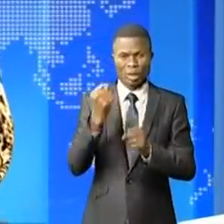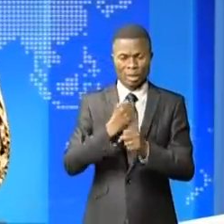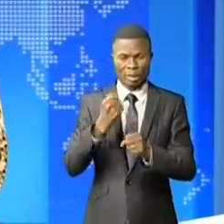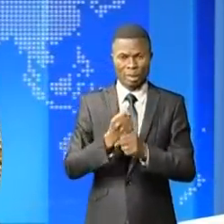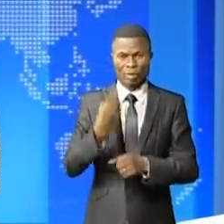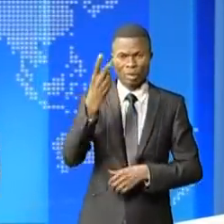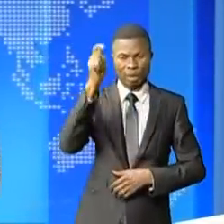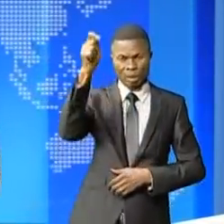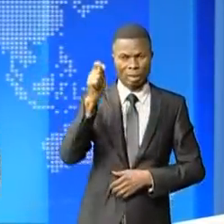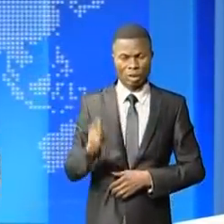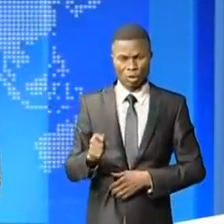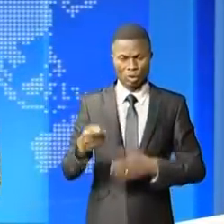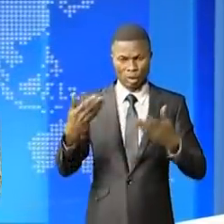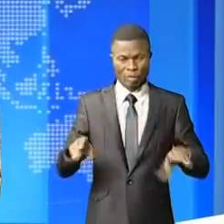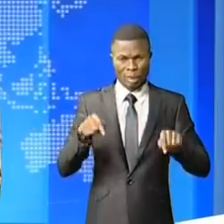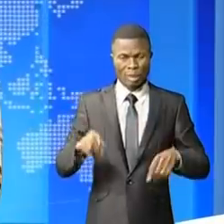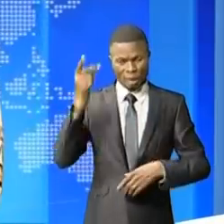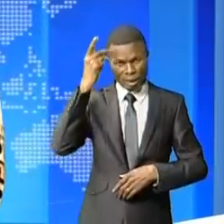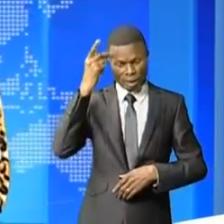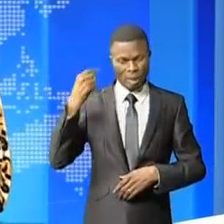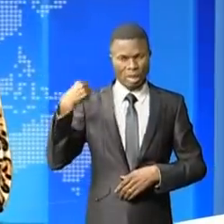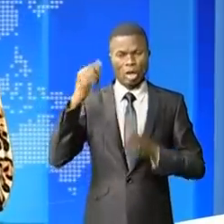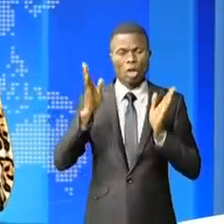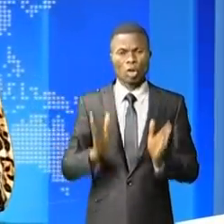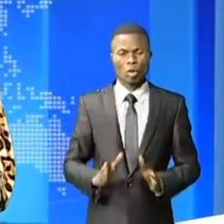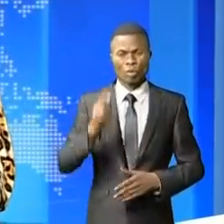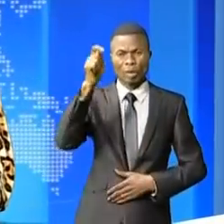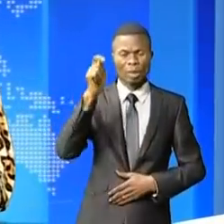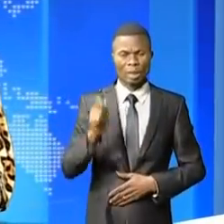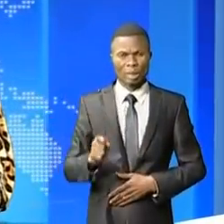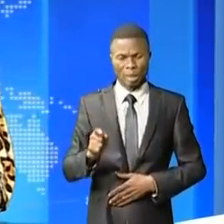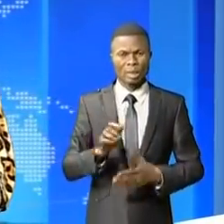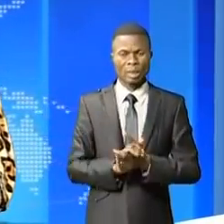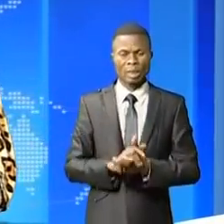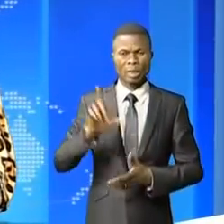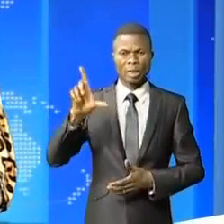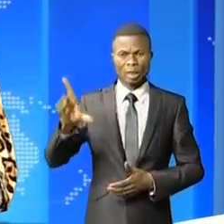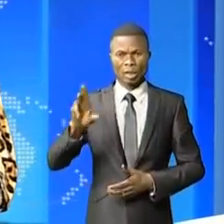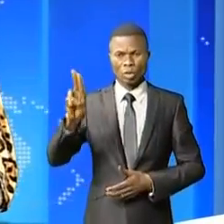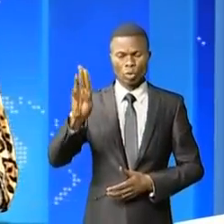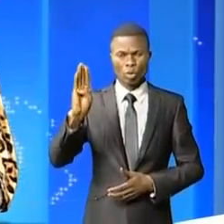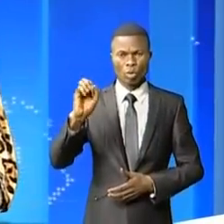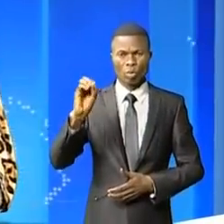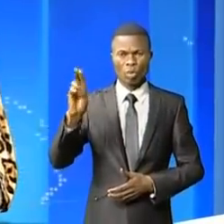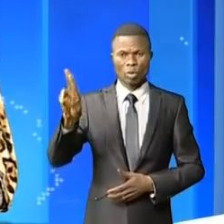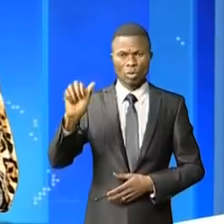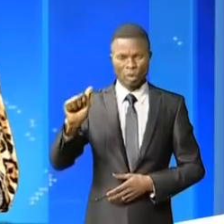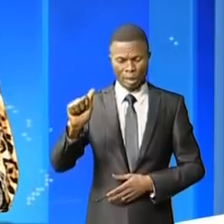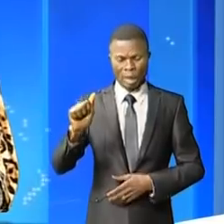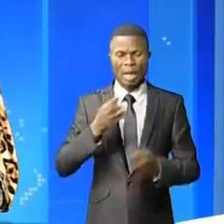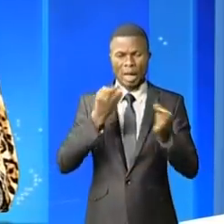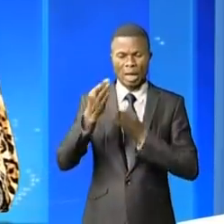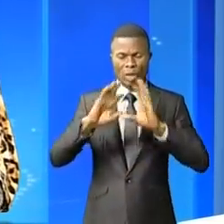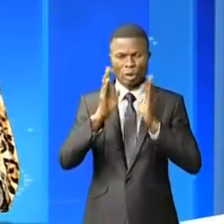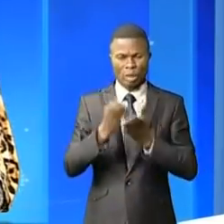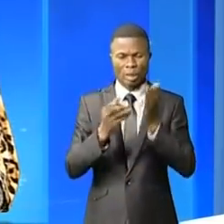Kinshasa, le gouverneur militaire de l'Itourie, Johnny Kachama Louboya, a fait la restitution de sa mission à ses administrés. Il appelle